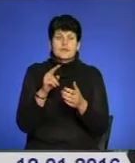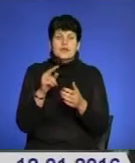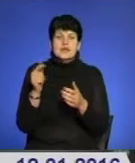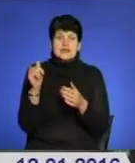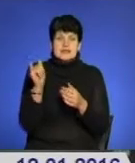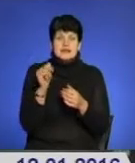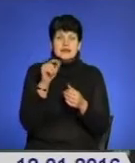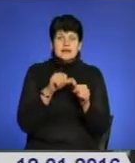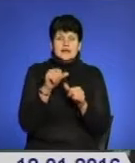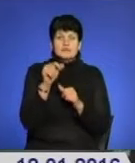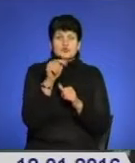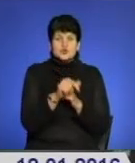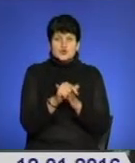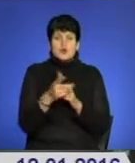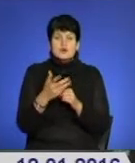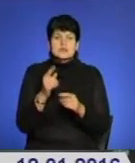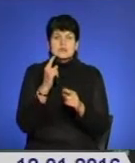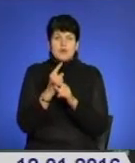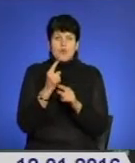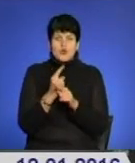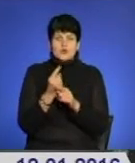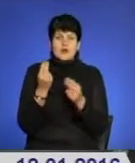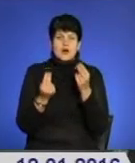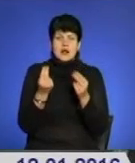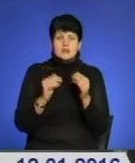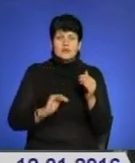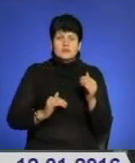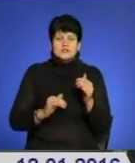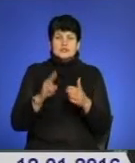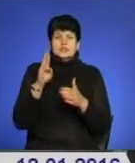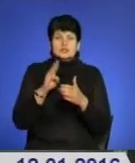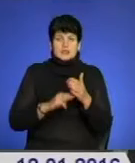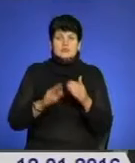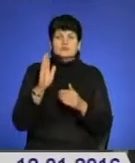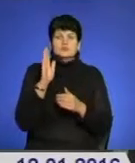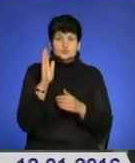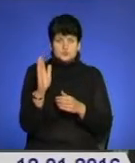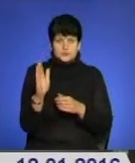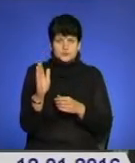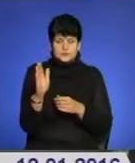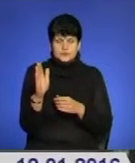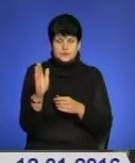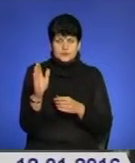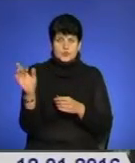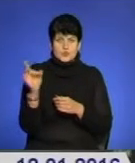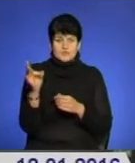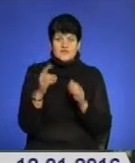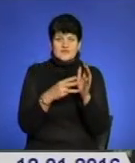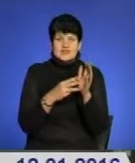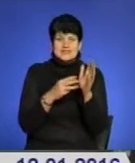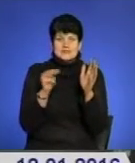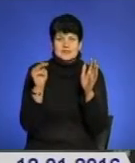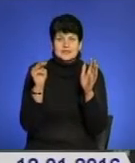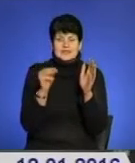І крім того, згідно закону України про заборону грального бізнесу, штрафні санкції будуть у розмірі 8 тисяч